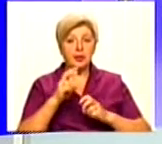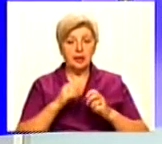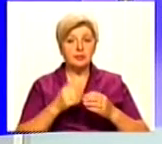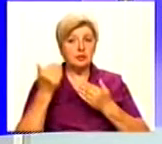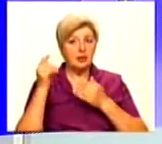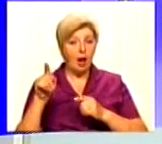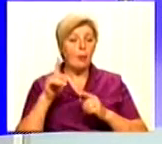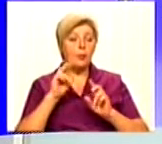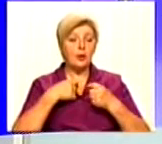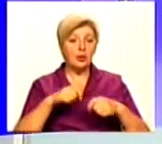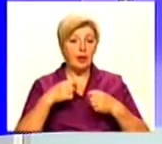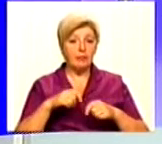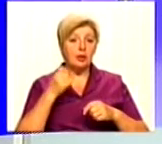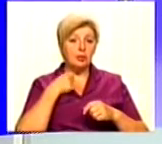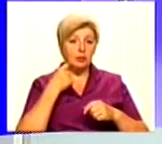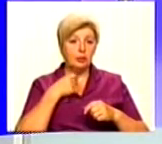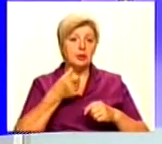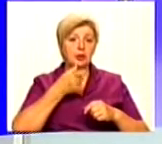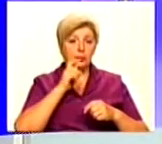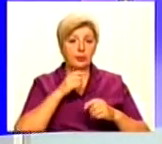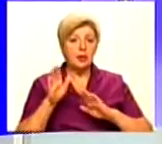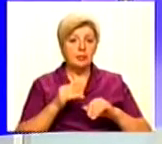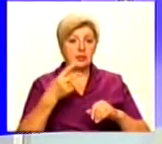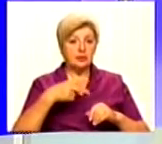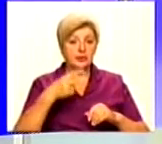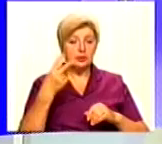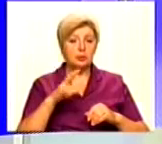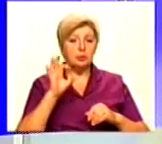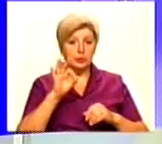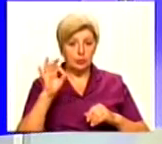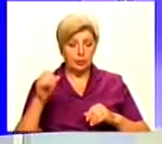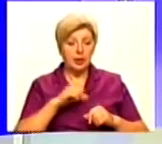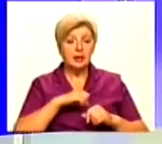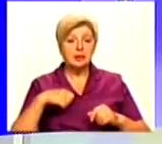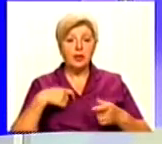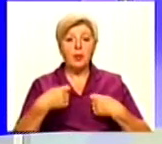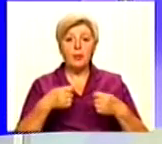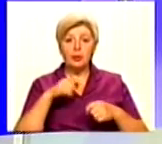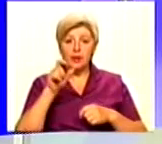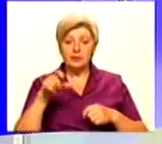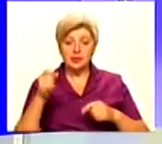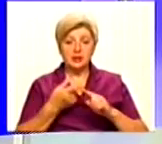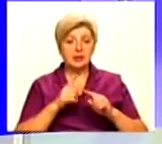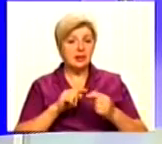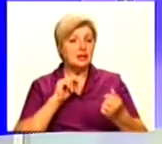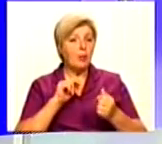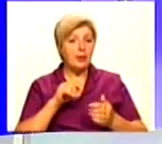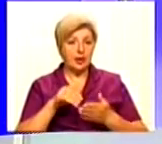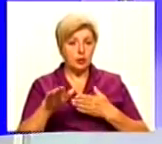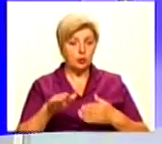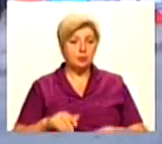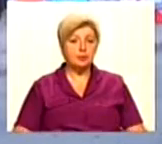продавали алкогольні напої після 22-ї вечора. Самі продавці це заперечують. Детальніше у наступному сюжеті.